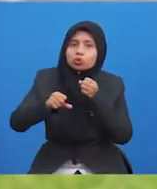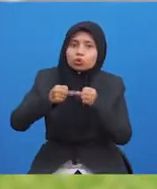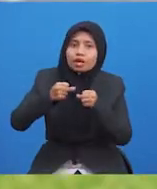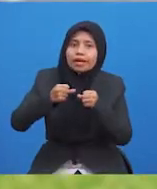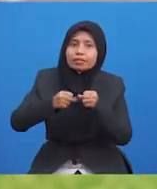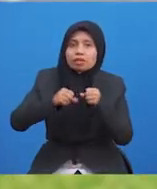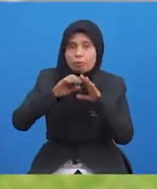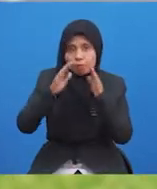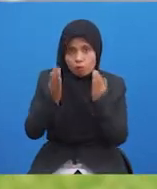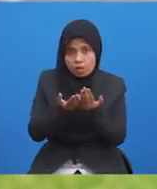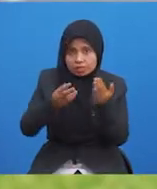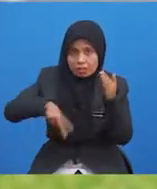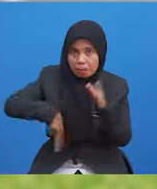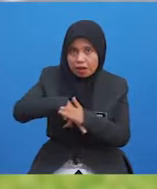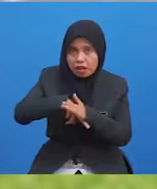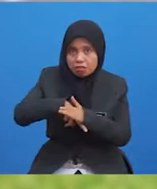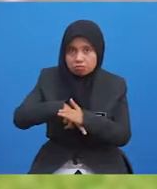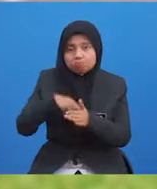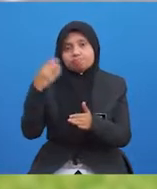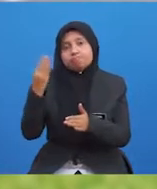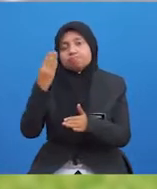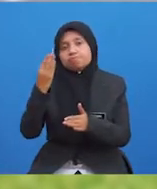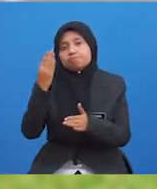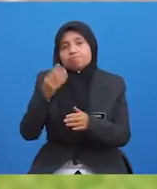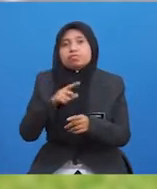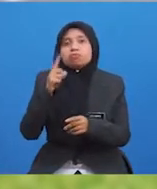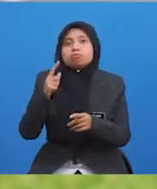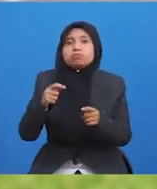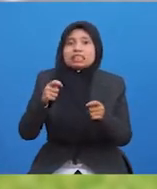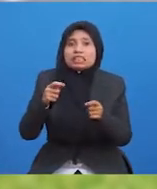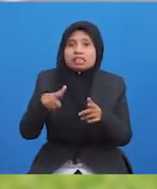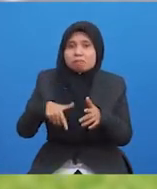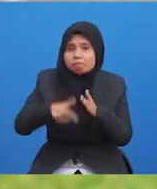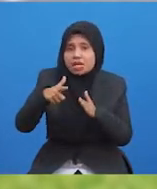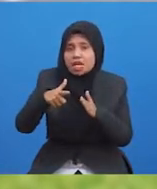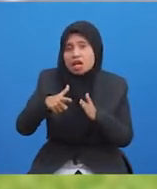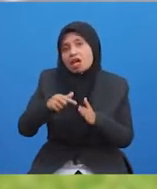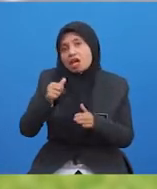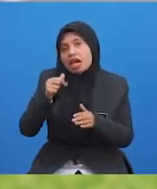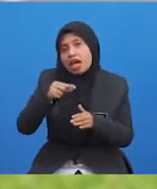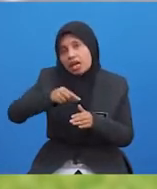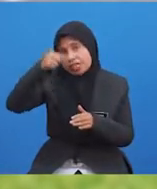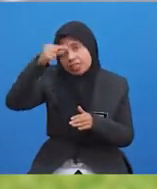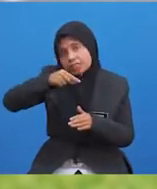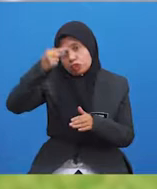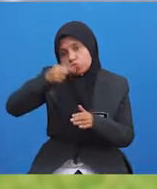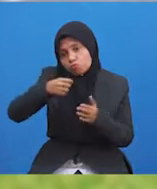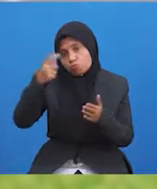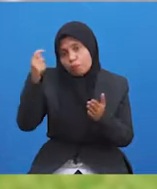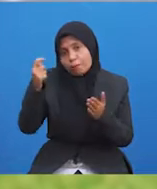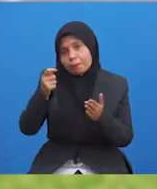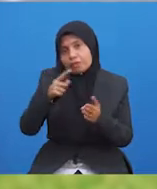biasanya pasukan yang bermain di tempat lawan bertindak lebih agresif untuk mempertahankan